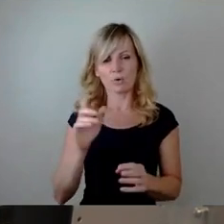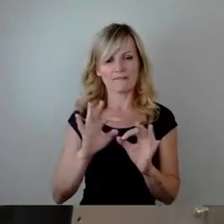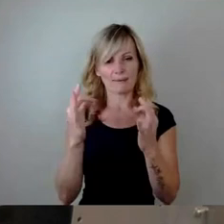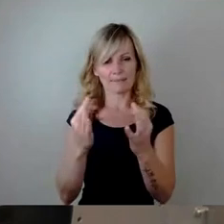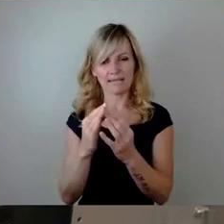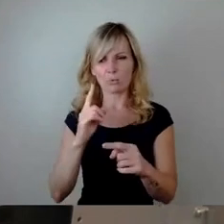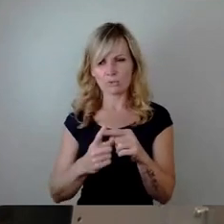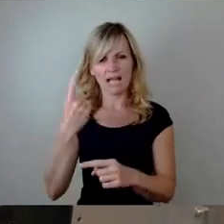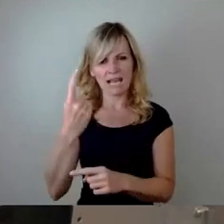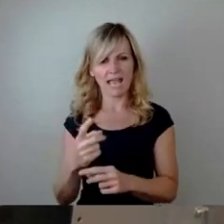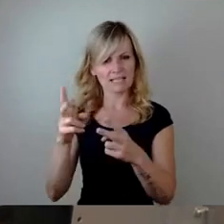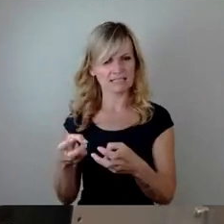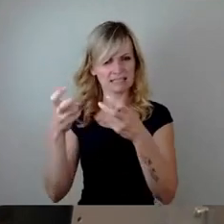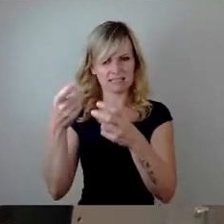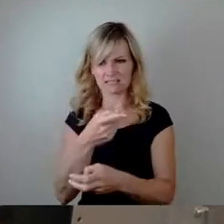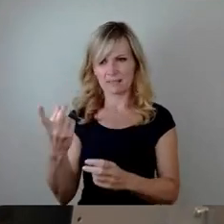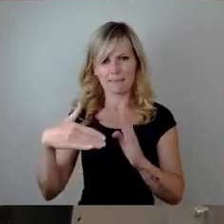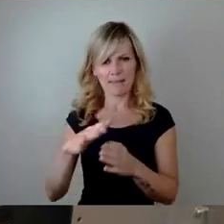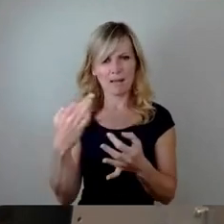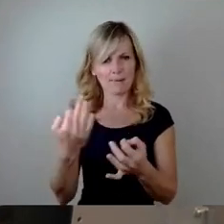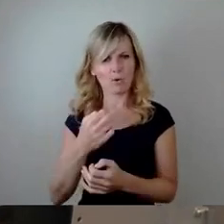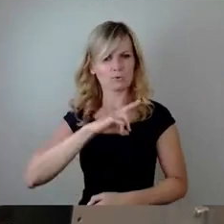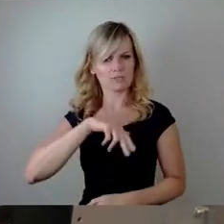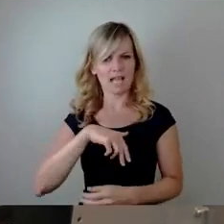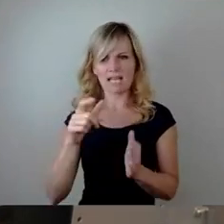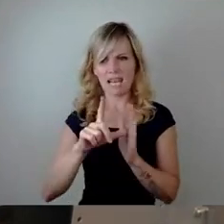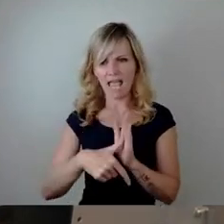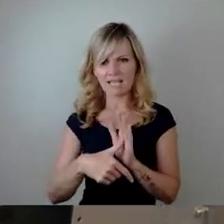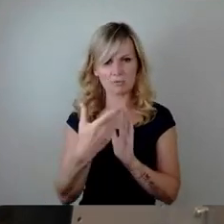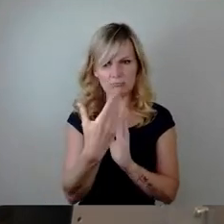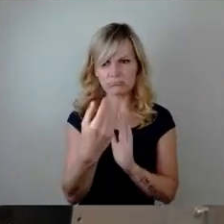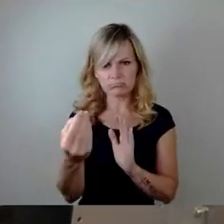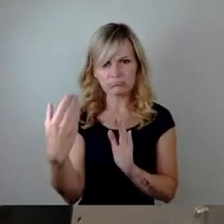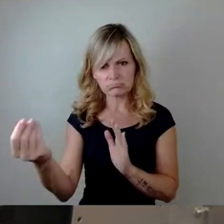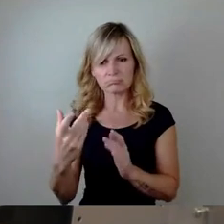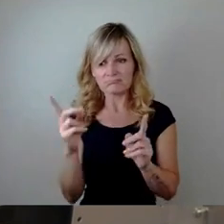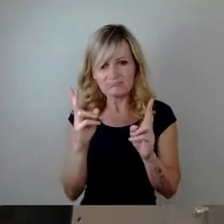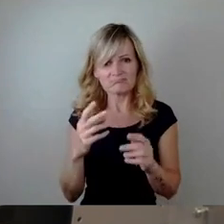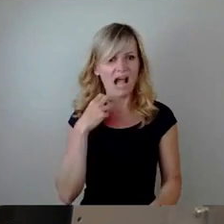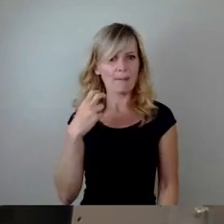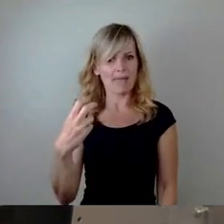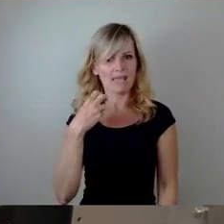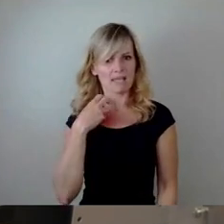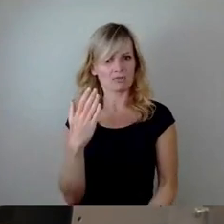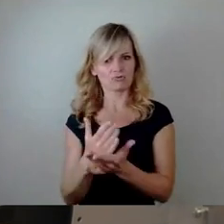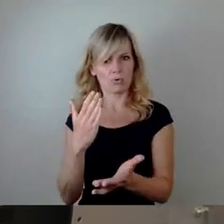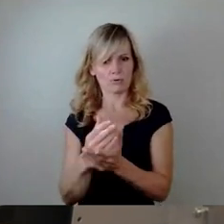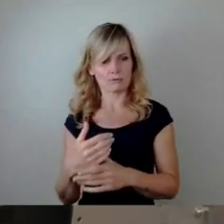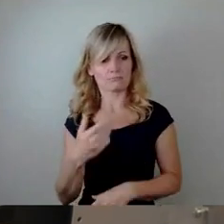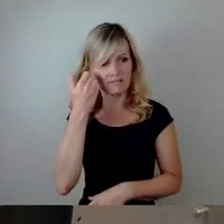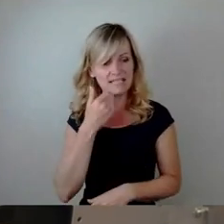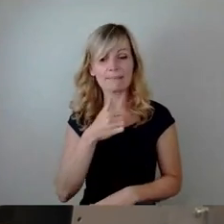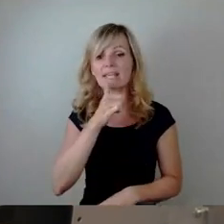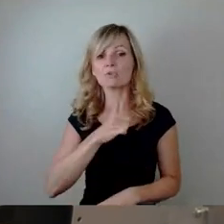zusätzliche soziale Leistungen angewiesen sind und damit auch von diesen abhängig geworden sind. Denn, liebe Kolleginnen, liebe junge Kollegen von der